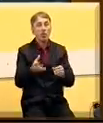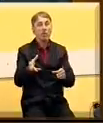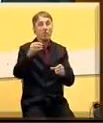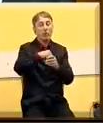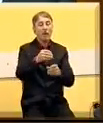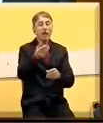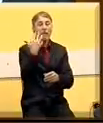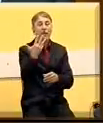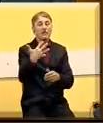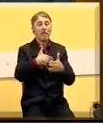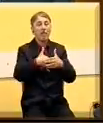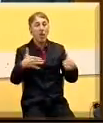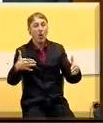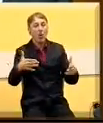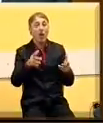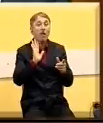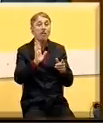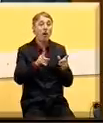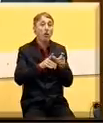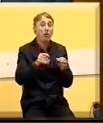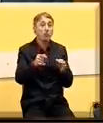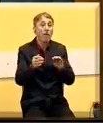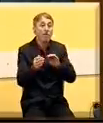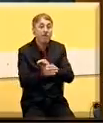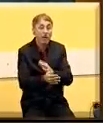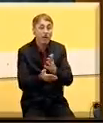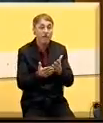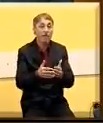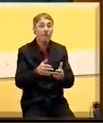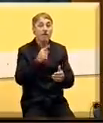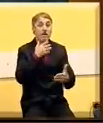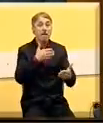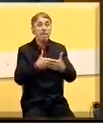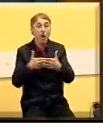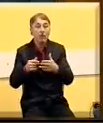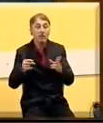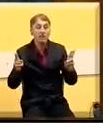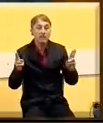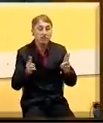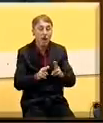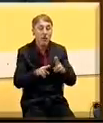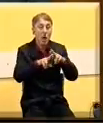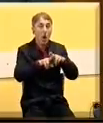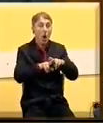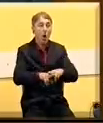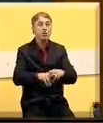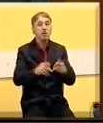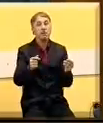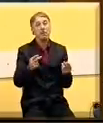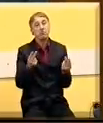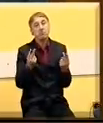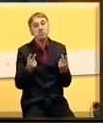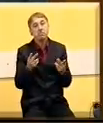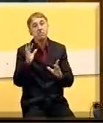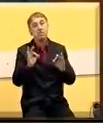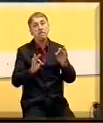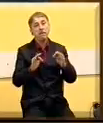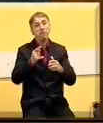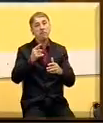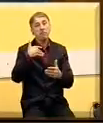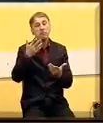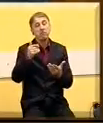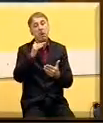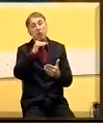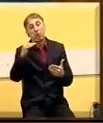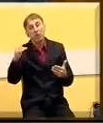50 miliona za kreditiranje. Tako da će aktivnost fonda i pored ovog smanjenja ostati na nekom relativno zadovoljavajućem